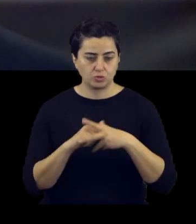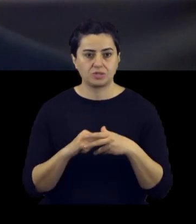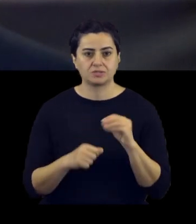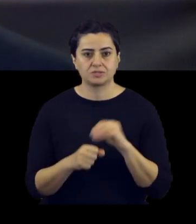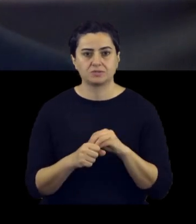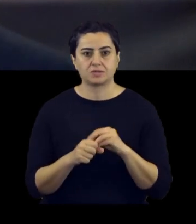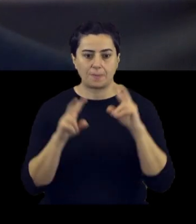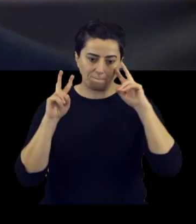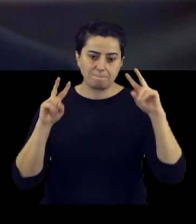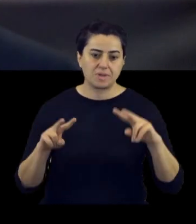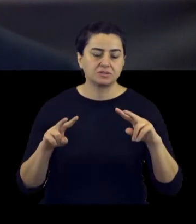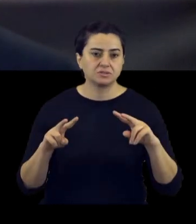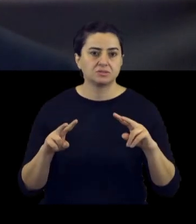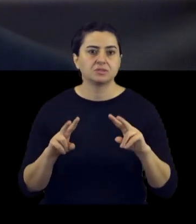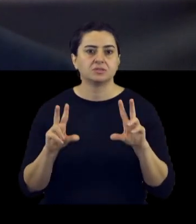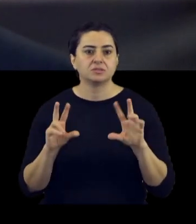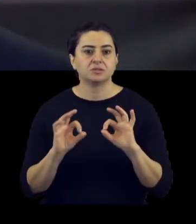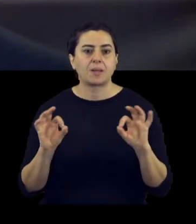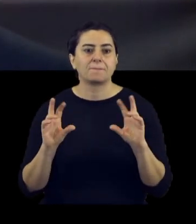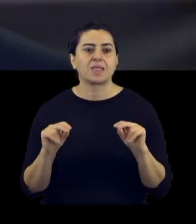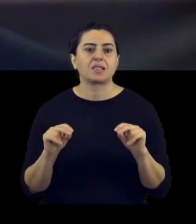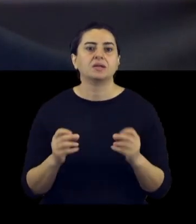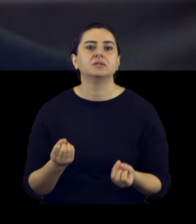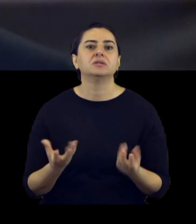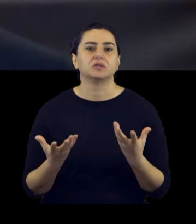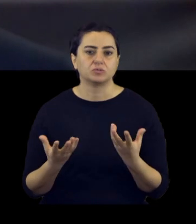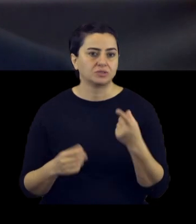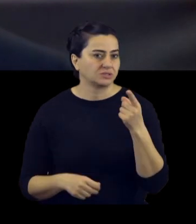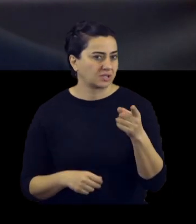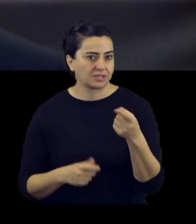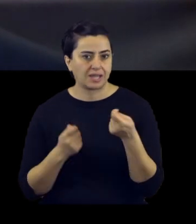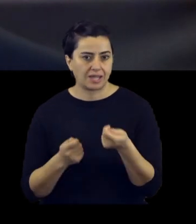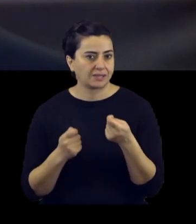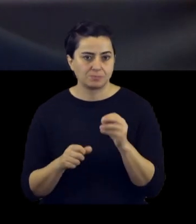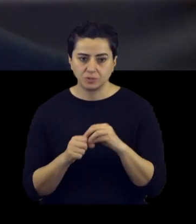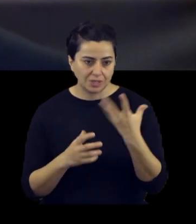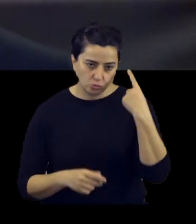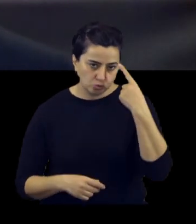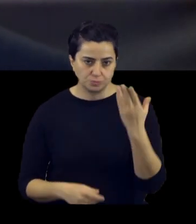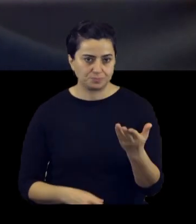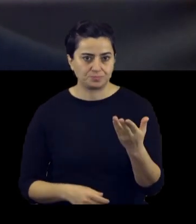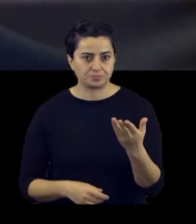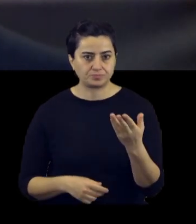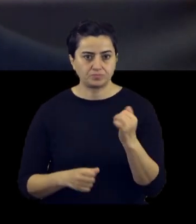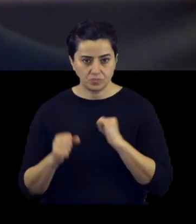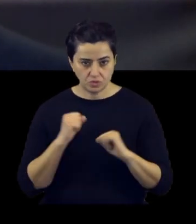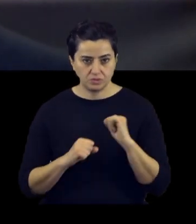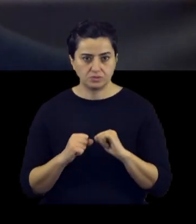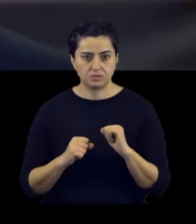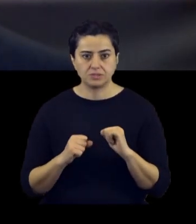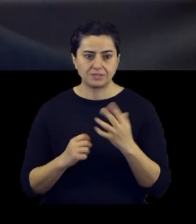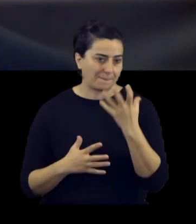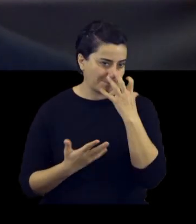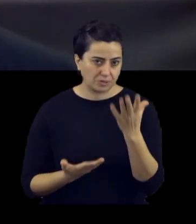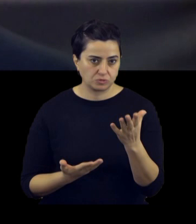dünyasındaki perspektife tam olarak karşılık vermiyor kimilerine göre. Senin eğitimle ilgili düşüncelerin nedir? Yani üniversite